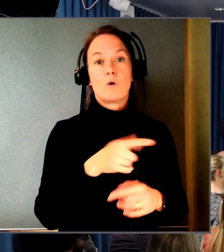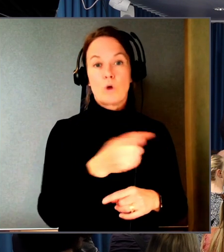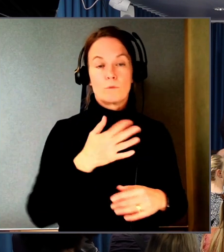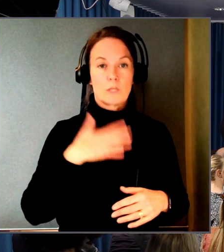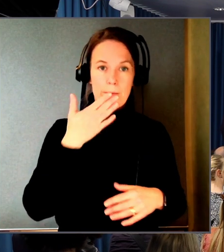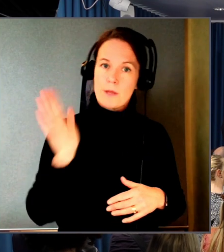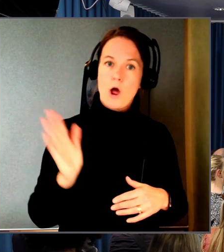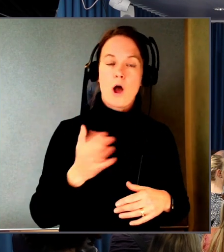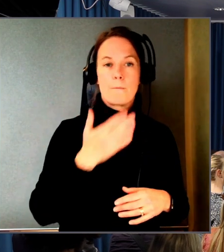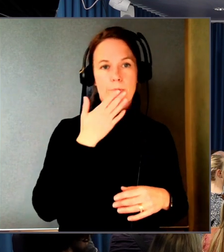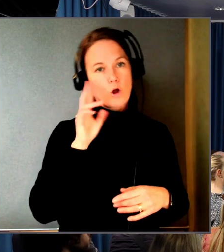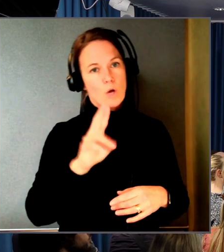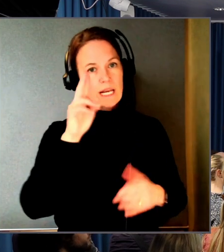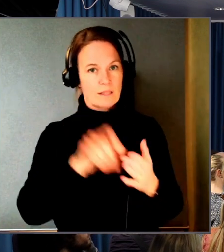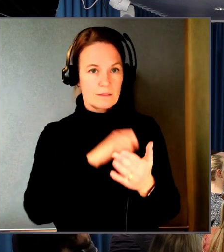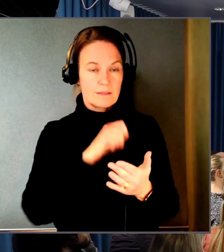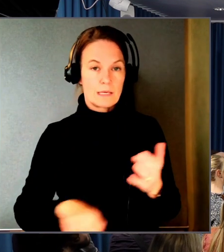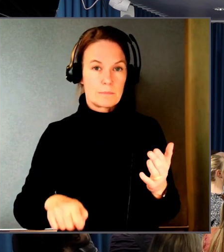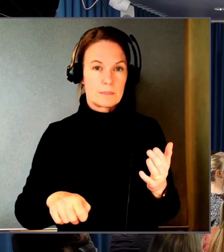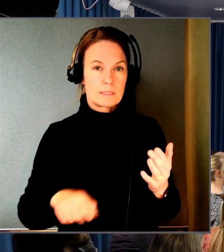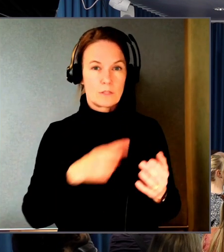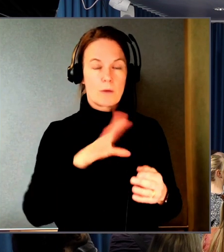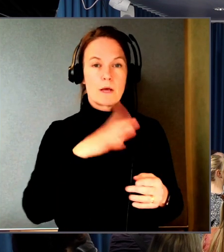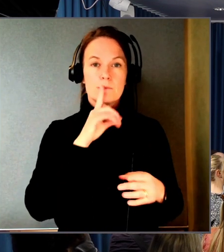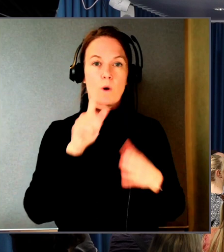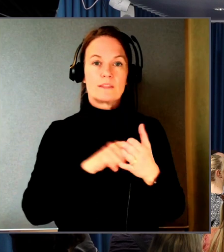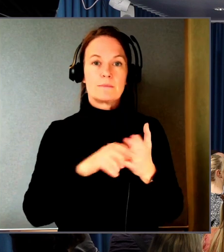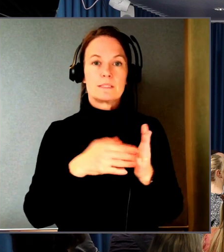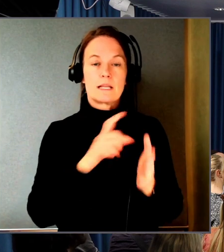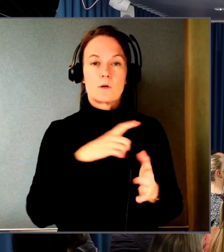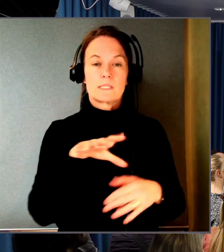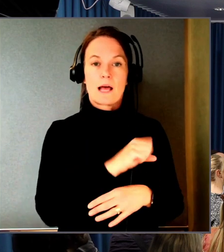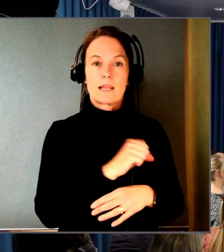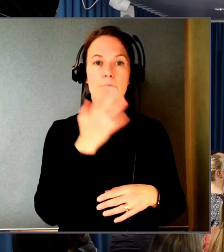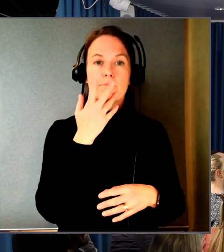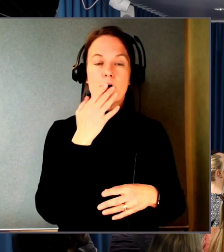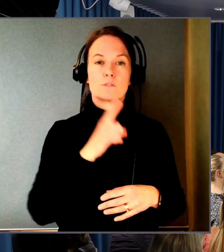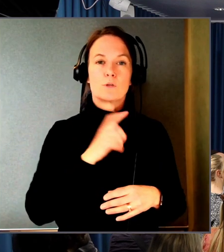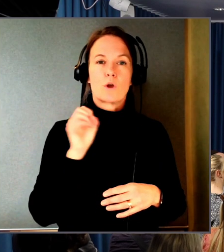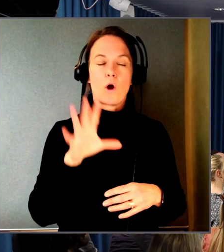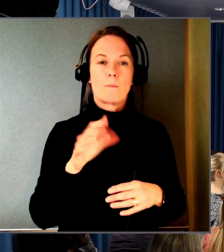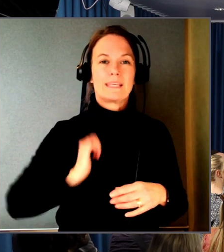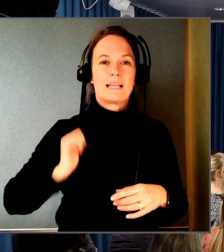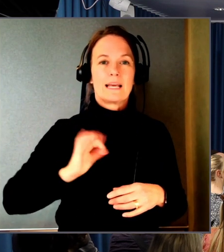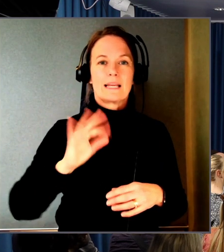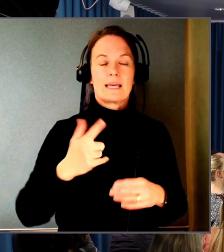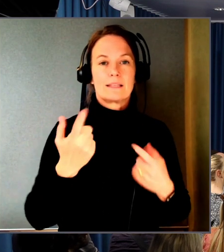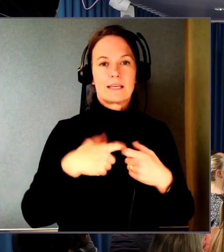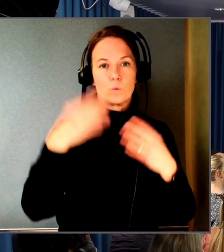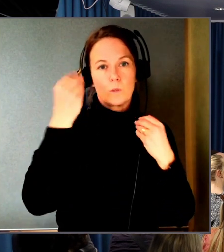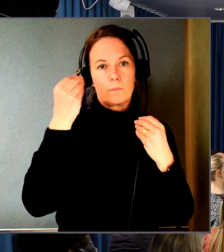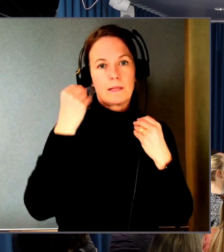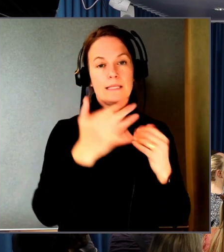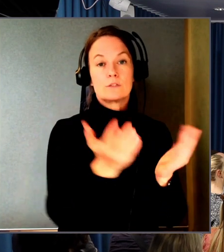Mycket bra och konkreta tips. De har ett litet tips till oss alla. Det pratas tydligen väldigt mycket om tillgänglighet i utbildningarna i